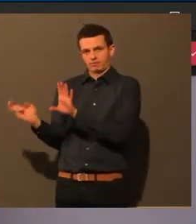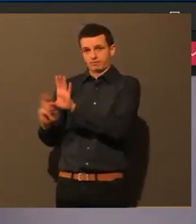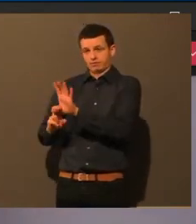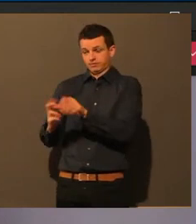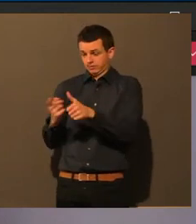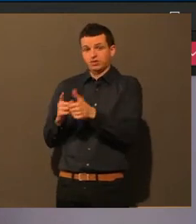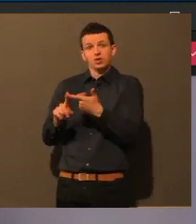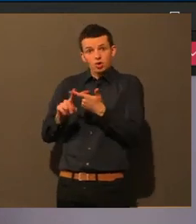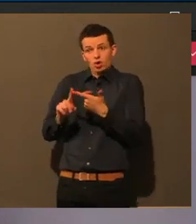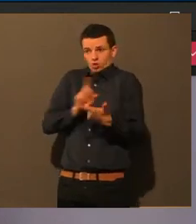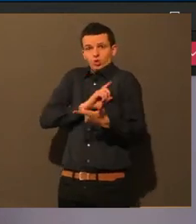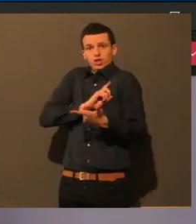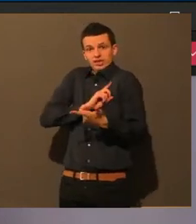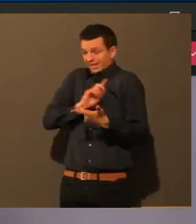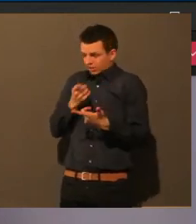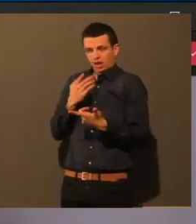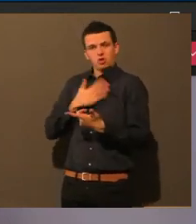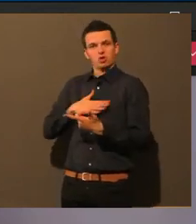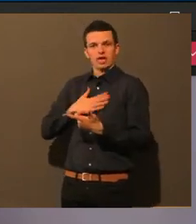auch sehr gerne mitfahren.